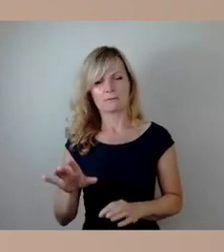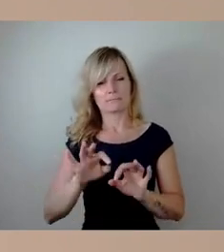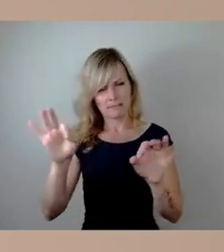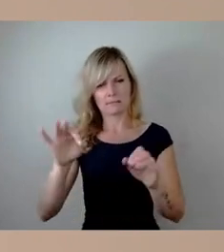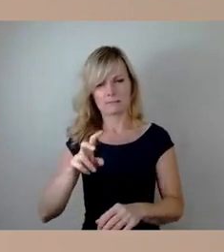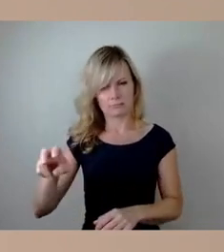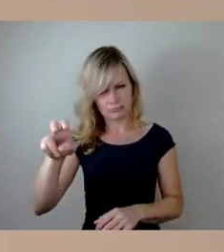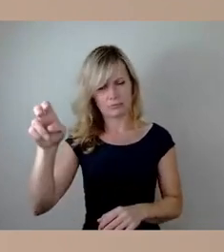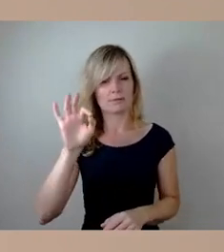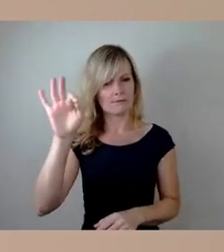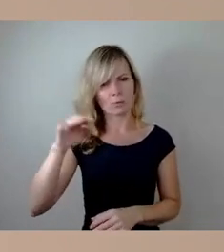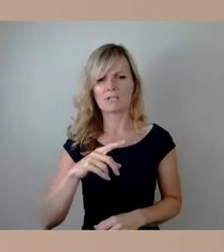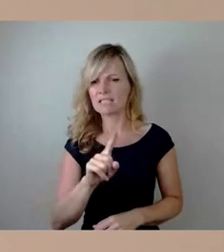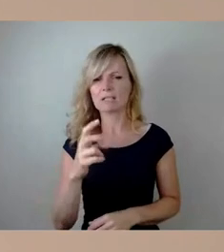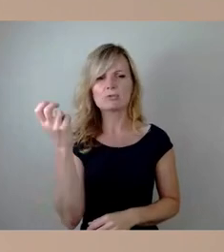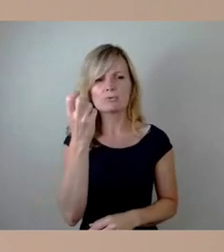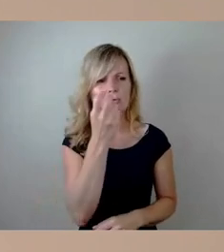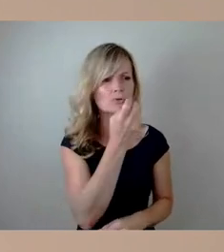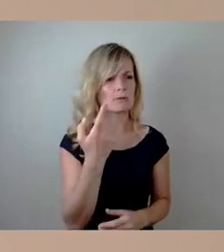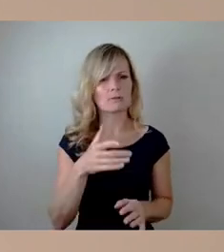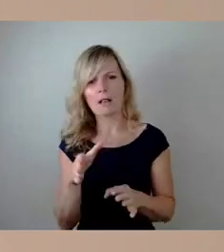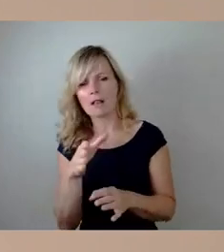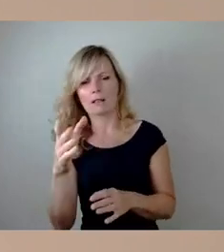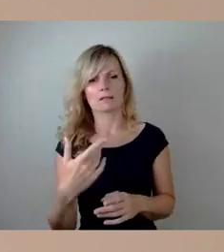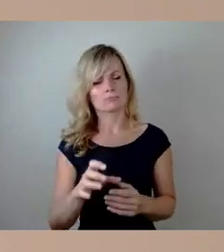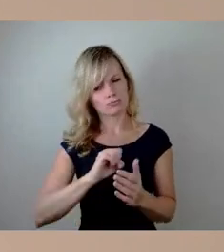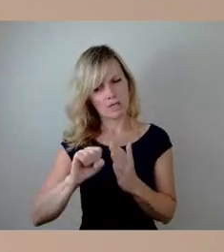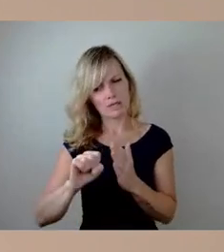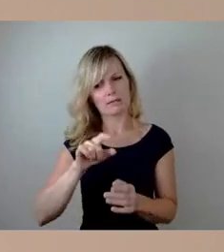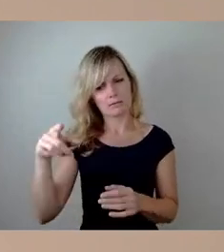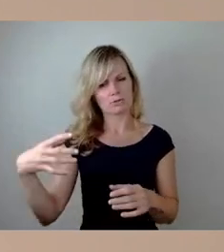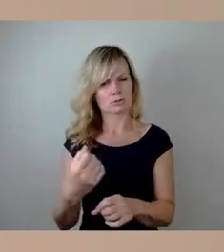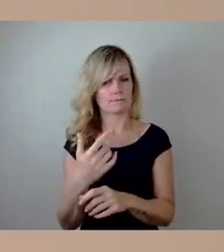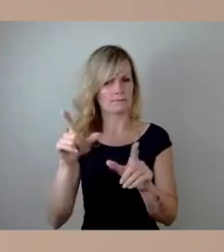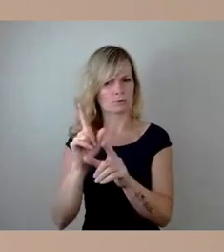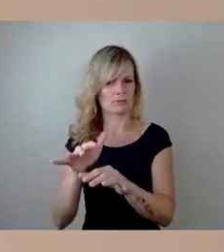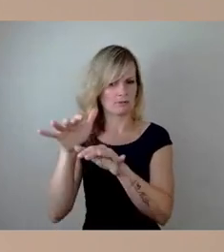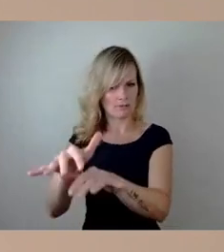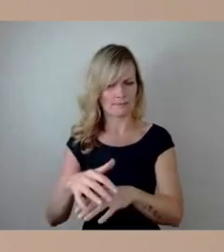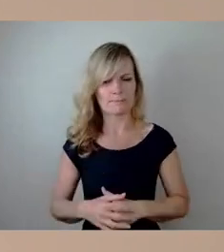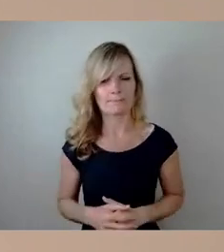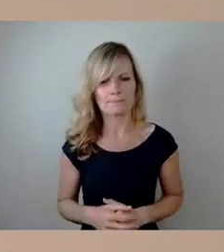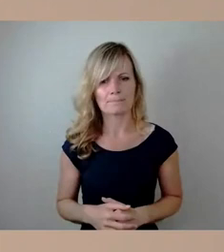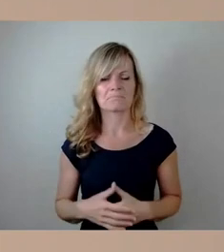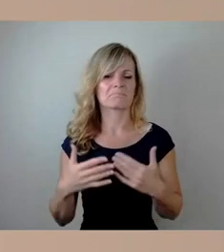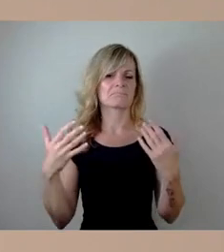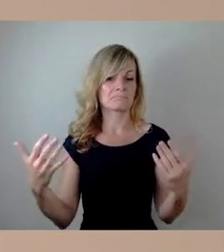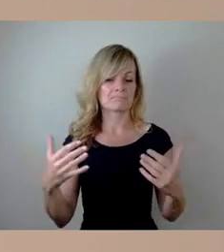um entsprechend zügig zum Veranstaltungsort zu kommen. Aber wie gesagt,